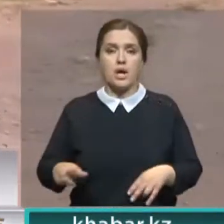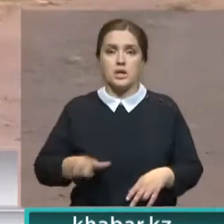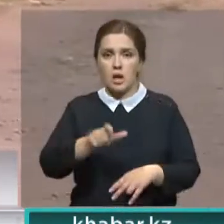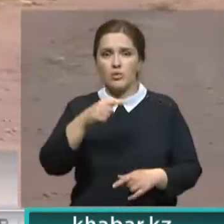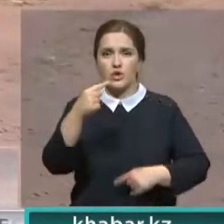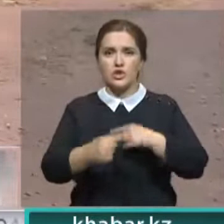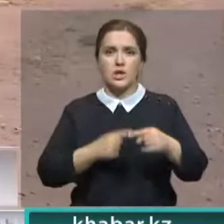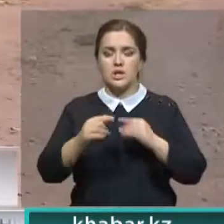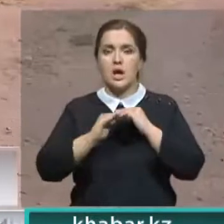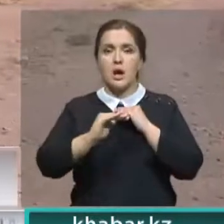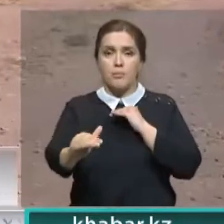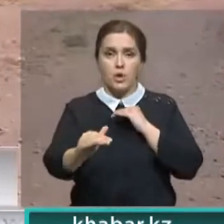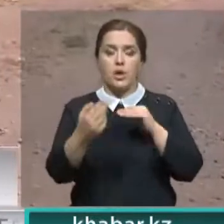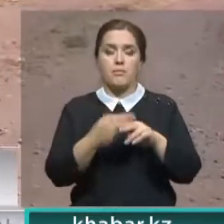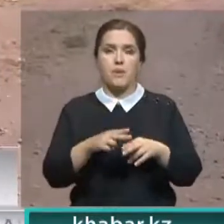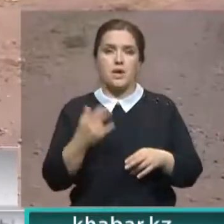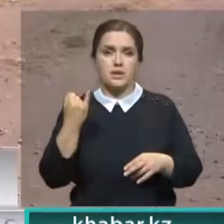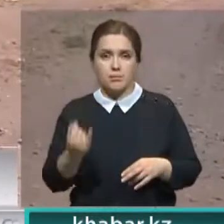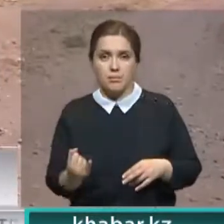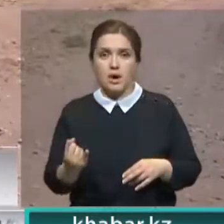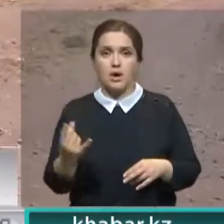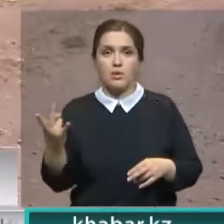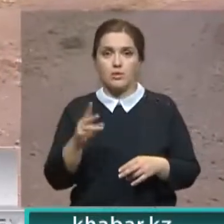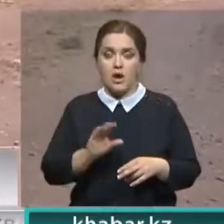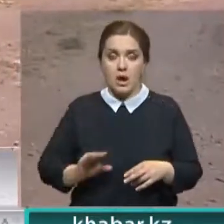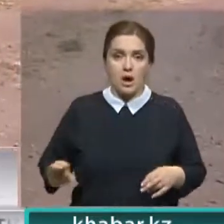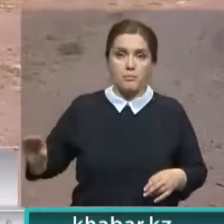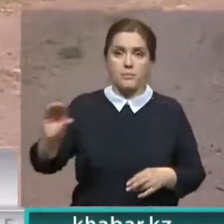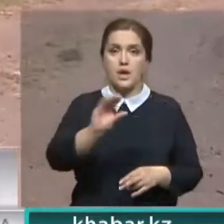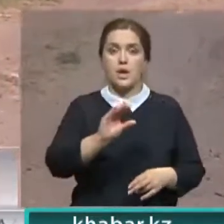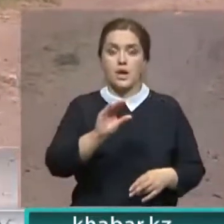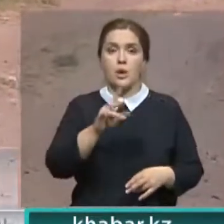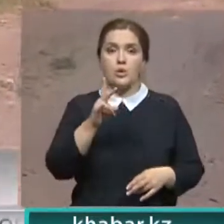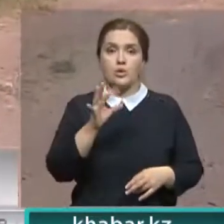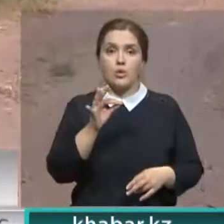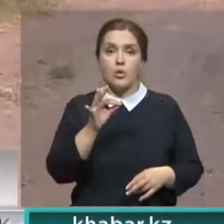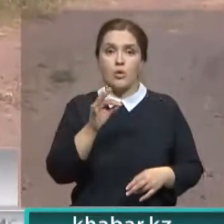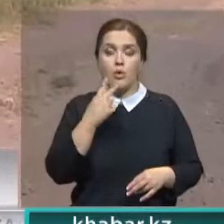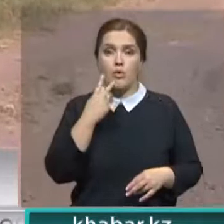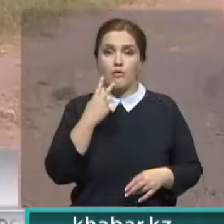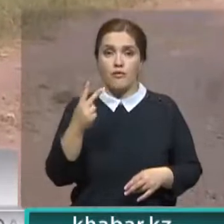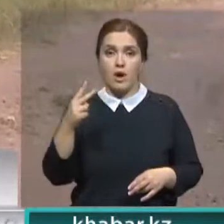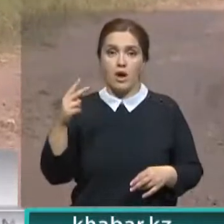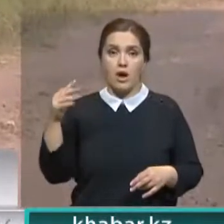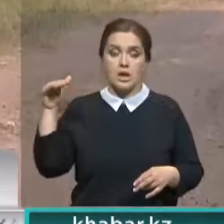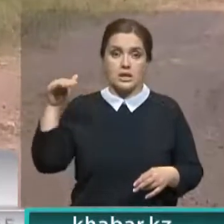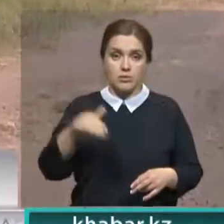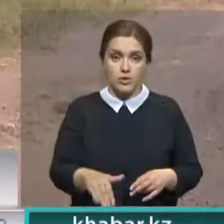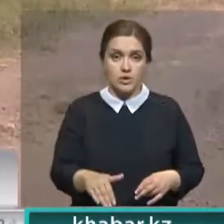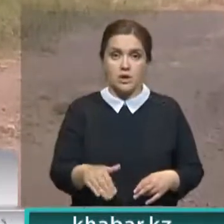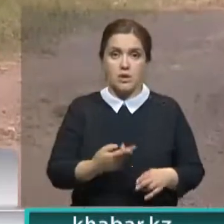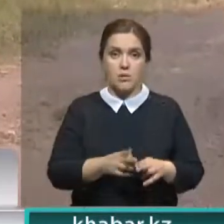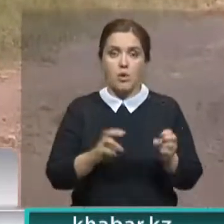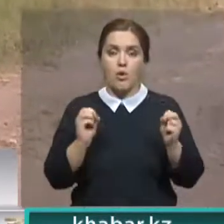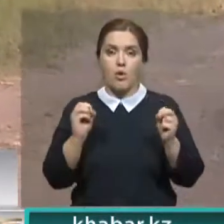На самых плохих отрезках нужно будет объехать ее. Но, как видите, спуститься, по крайней мере по этому спуску, крайне